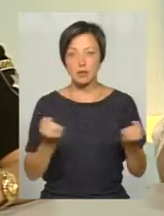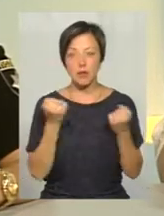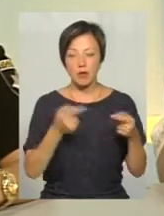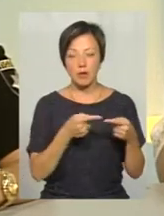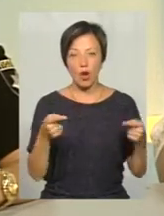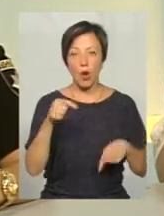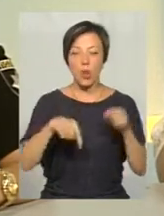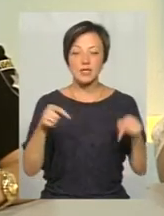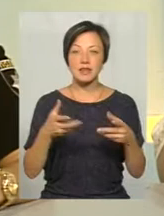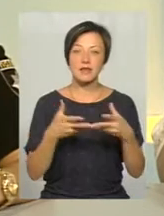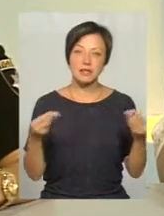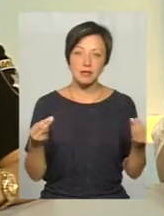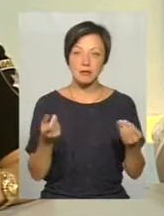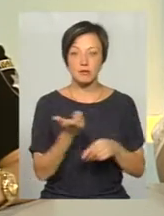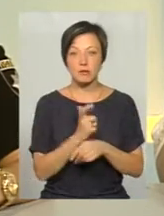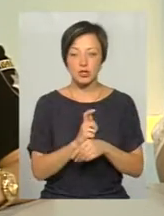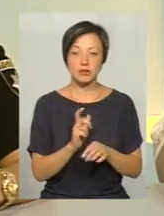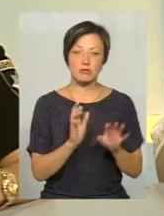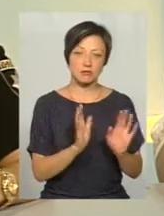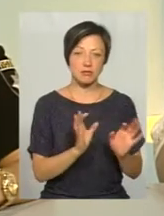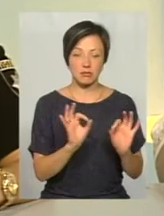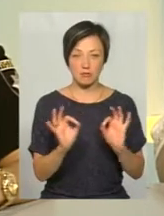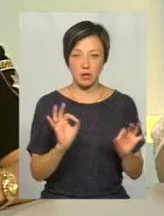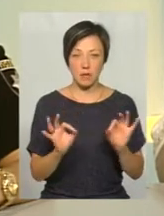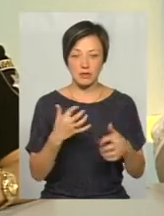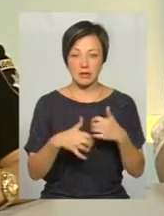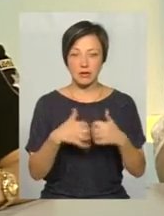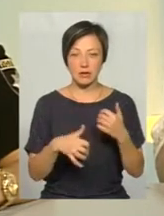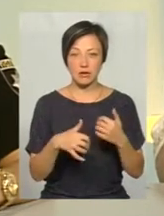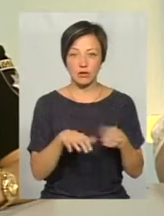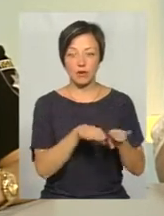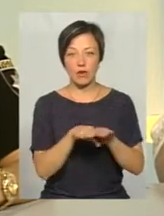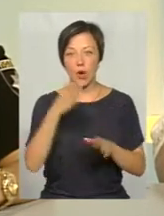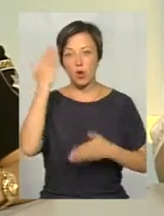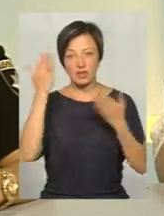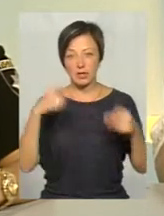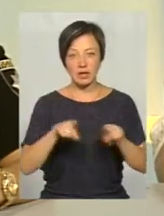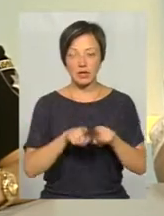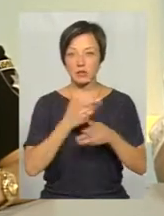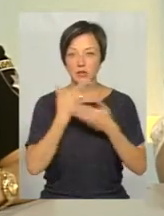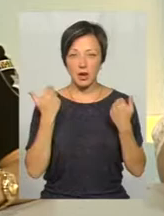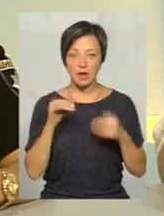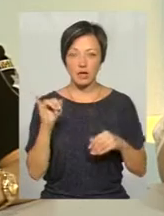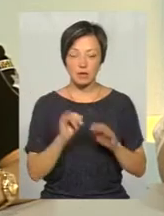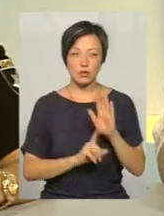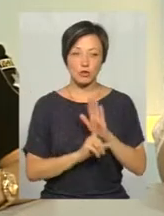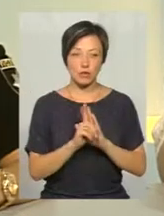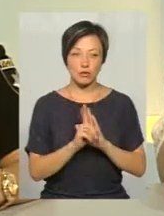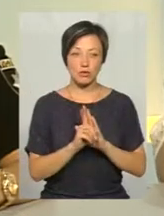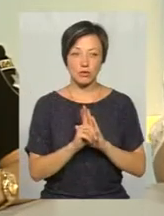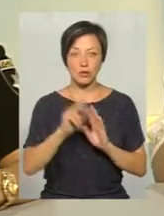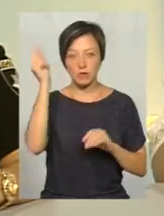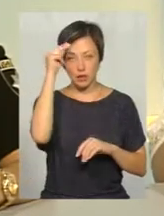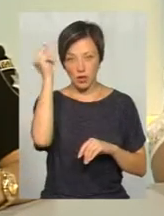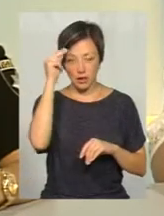період. Осінні-весінні, вони такі більш стабілізуючі, оскільки розваг таких немає, ідуть спочатку. Початок